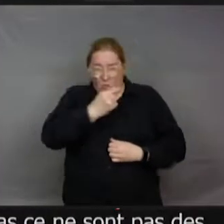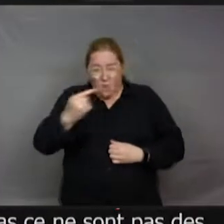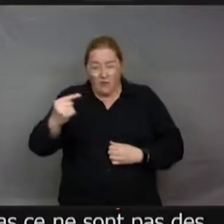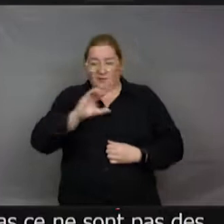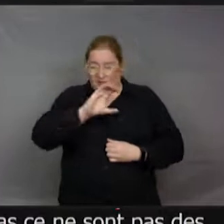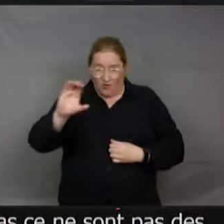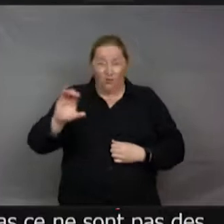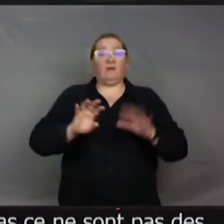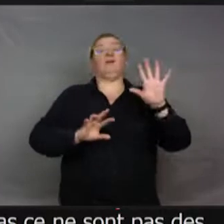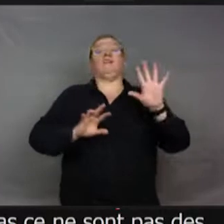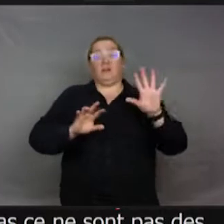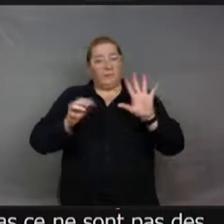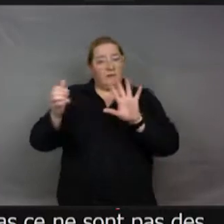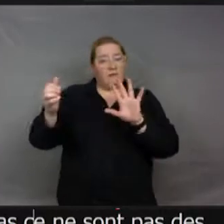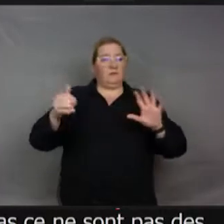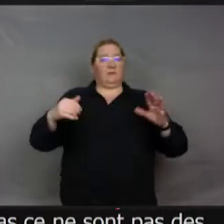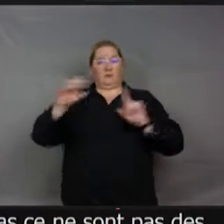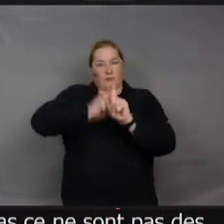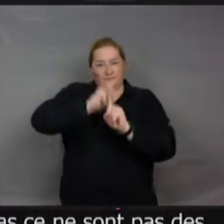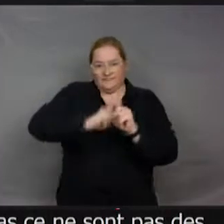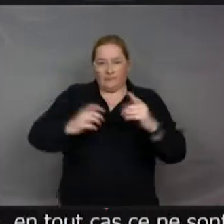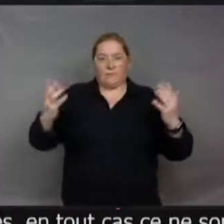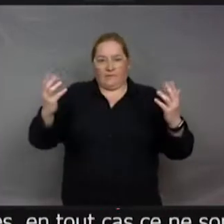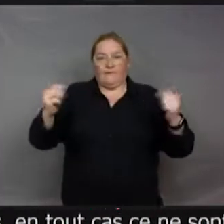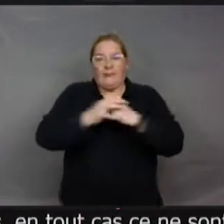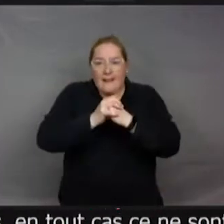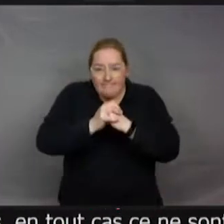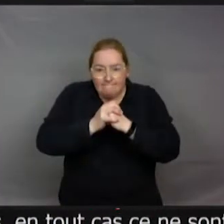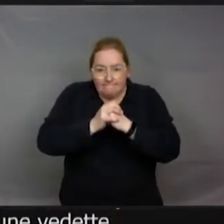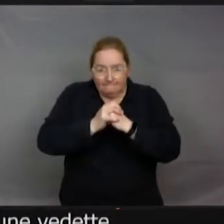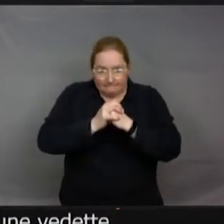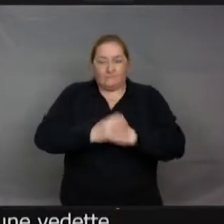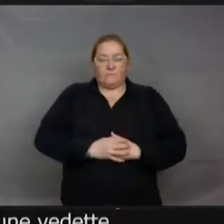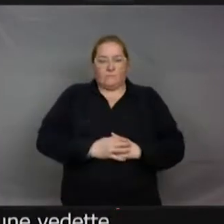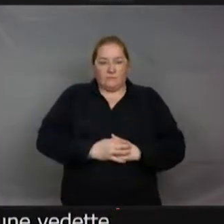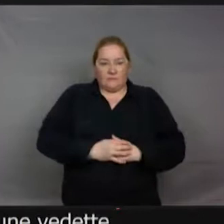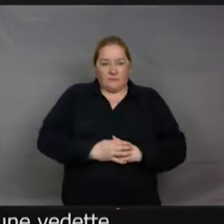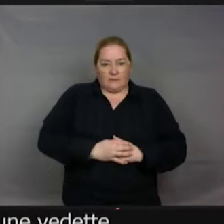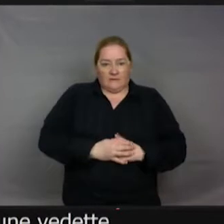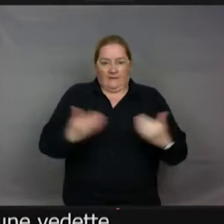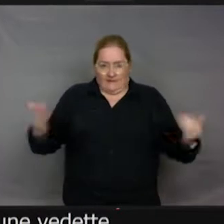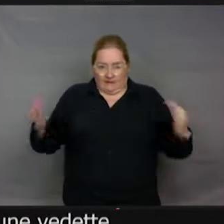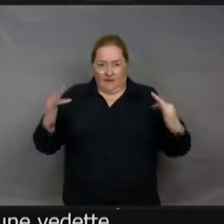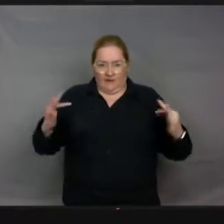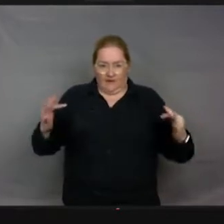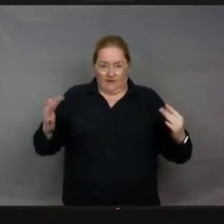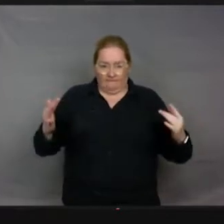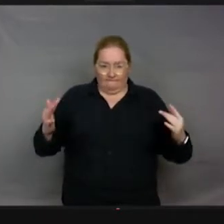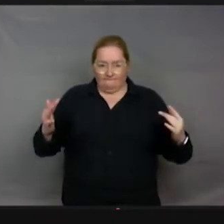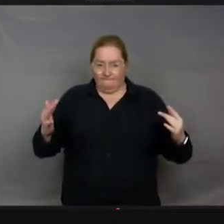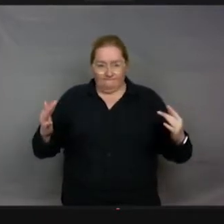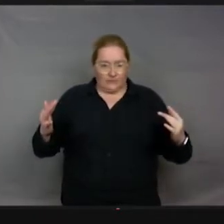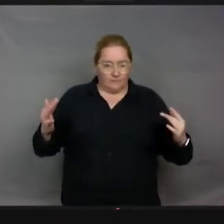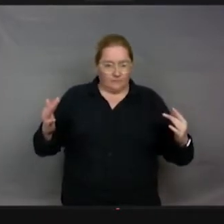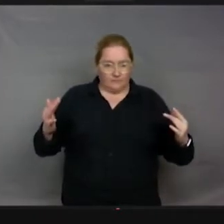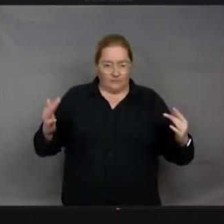C'est des vedettes, mais il est moins joli que les insectes. Il est moche. Alors, certains... beau. Certains le prennent pour un nounours. On l'appelle le nounours. Ah c'est vrai. Il ressemble à